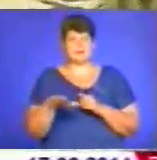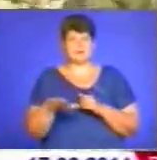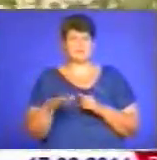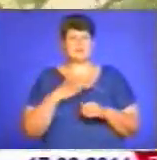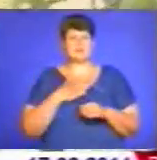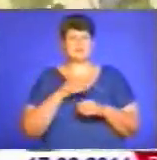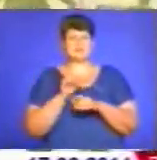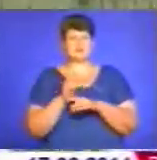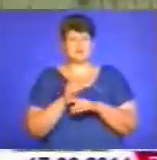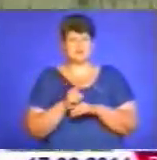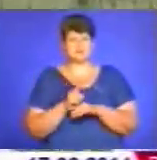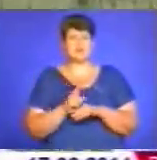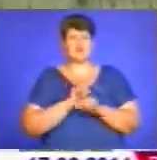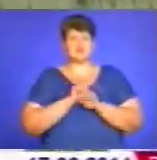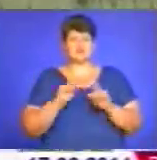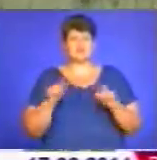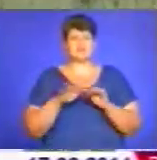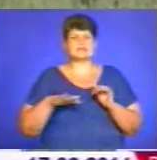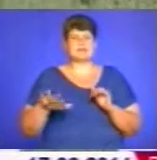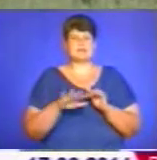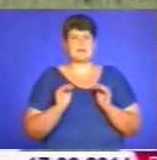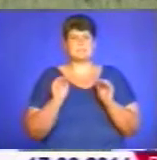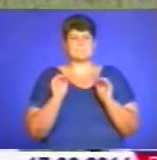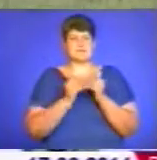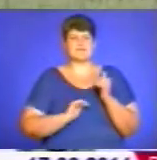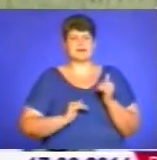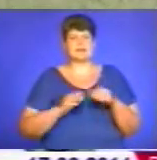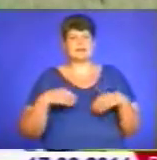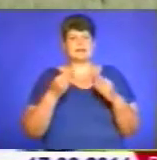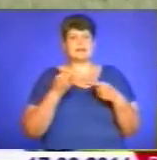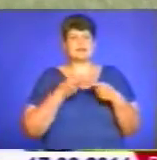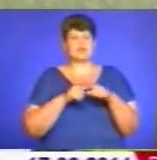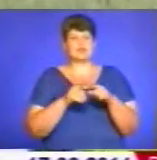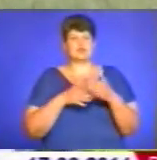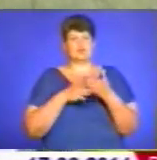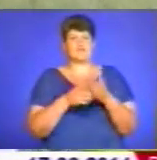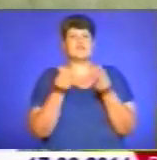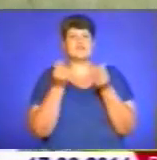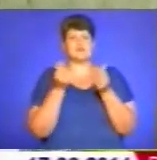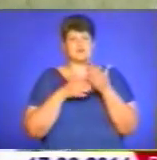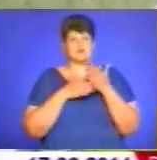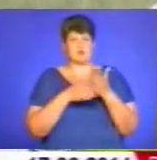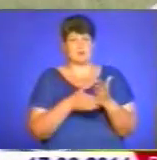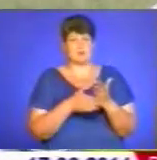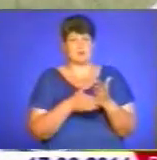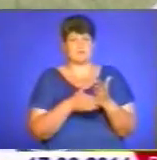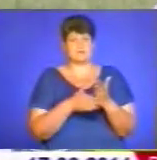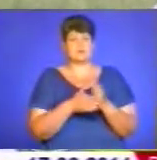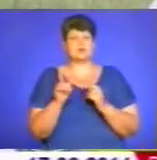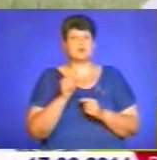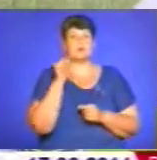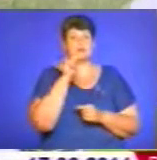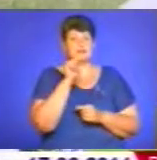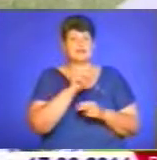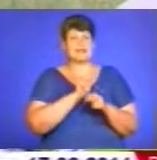особливо населення, особливо малих фермерів, дати їм технологічну допомогу, фінансову допомогу, аби вони